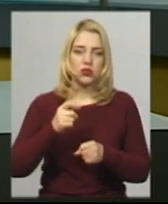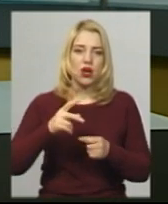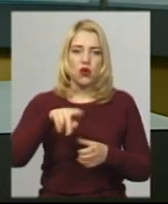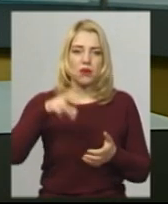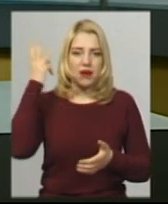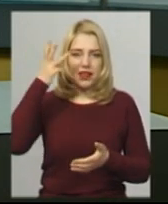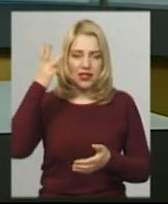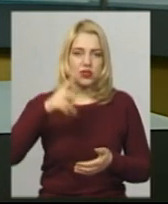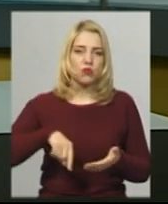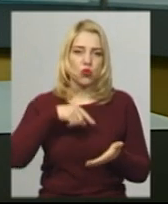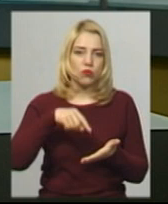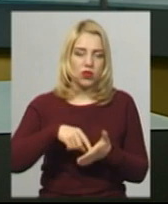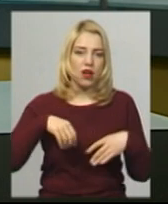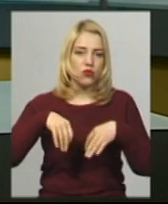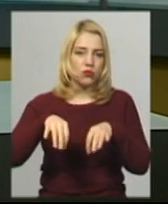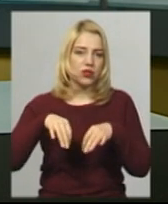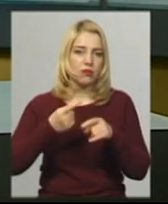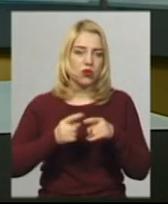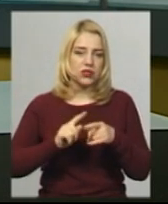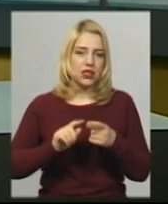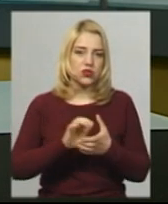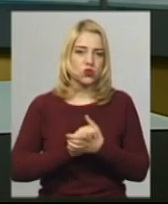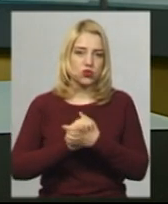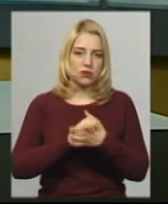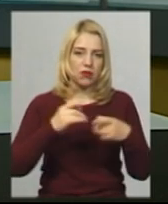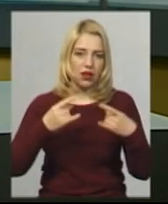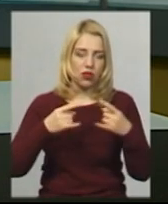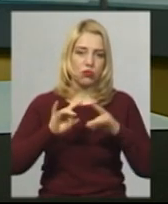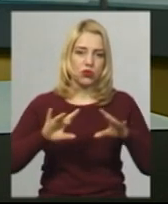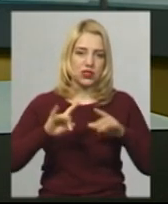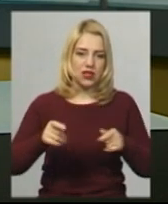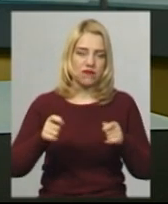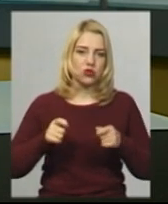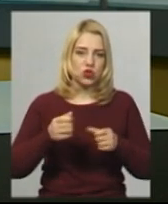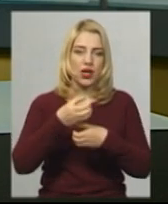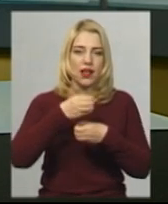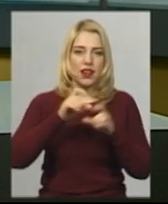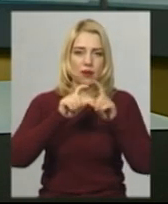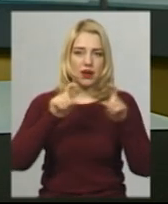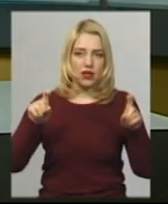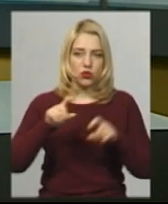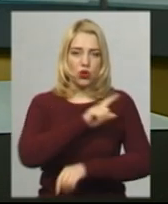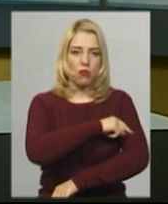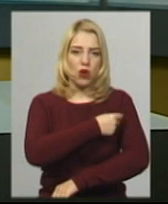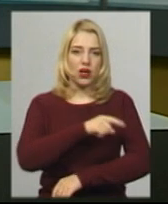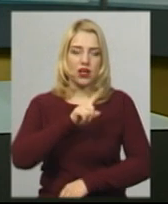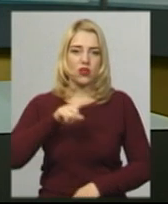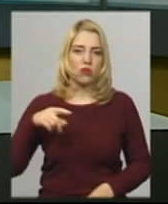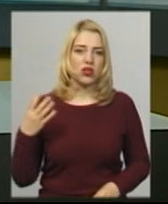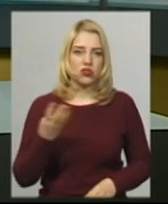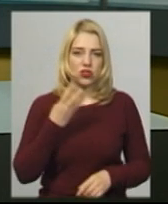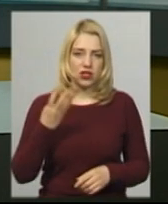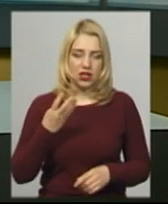комунальному транспорті. Про це Суспільному сказала завідувачка лабораторію Хмельницької міської поліклініки номер 4 Віола